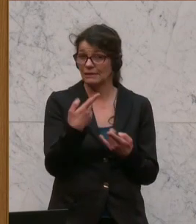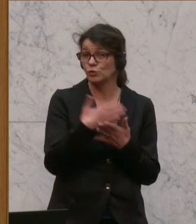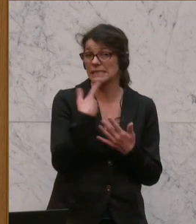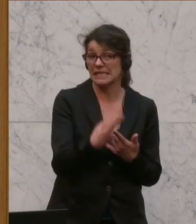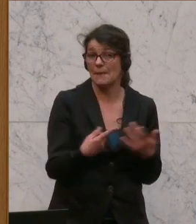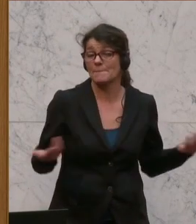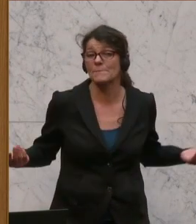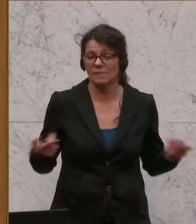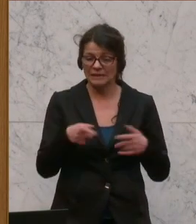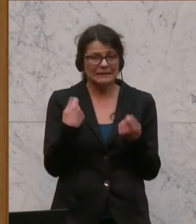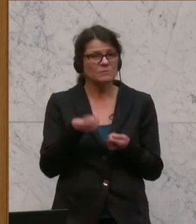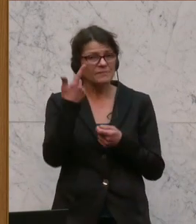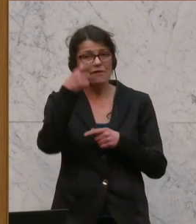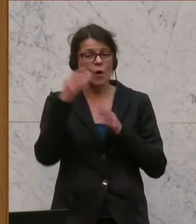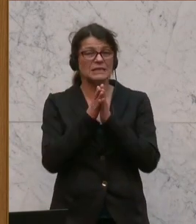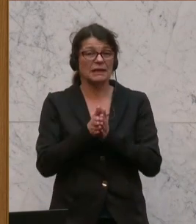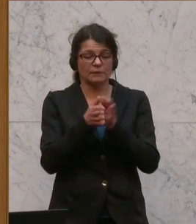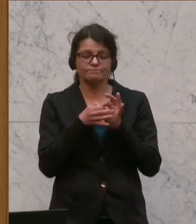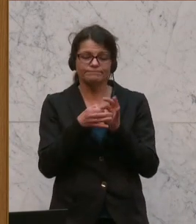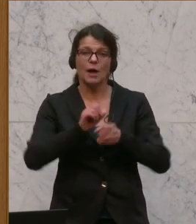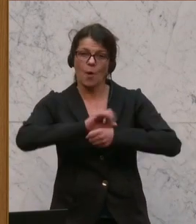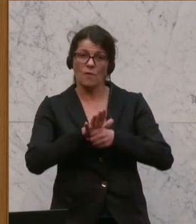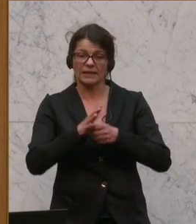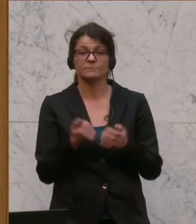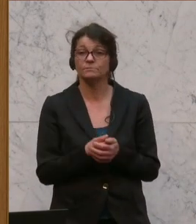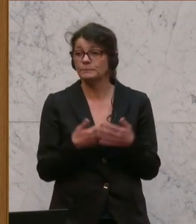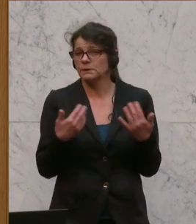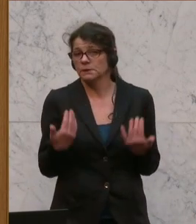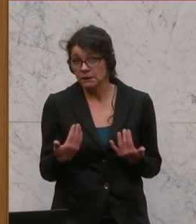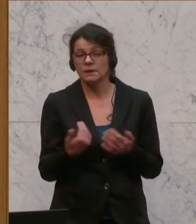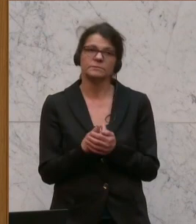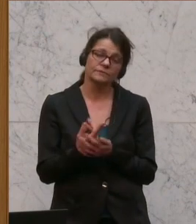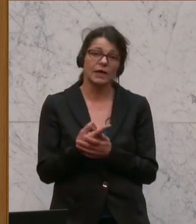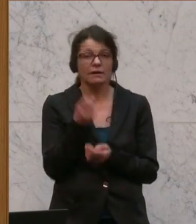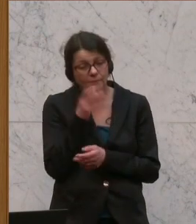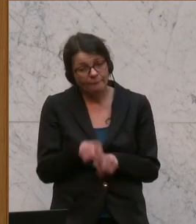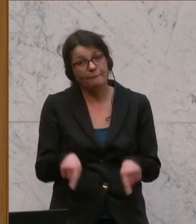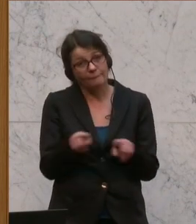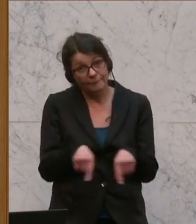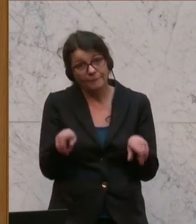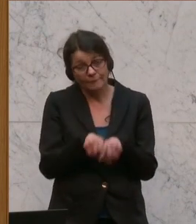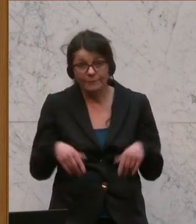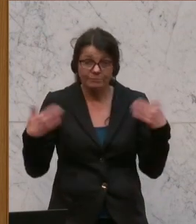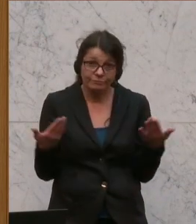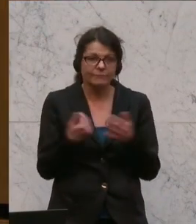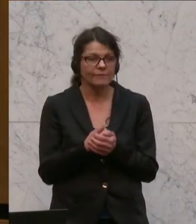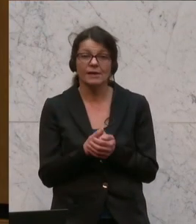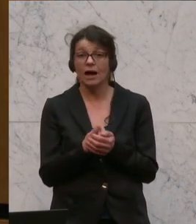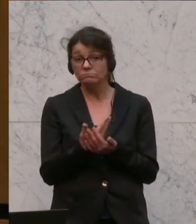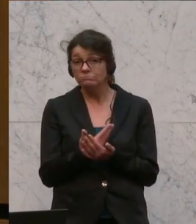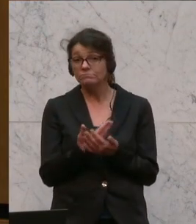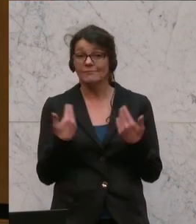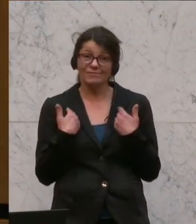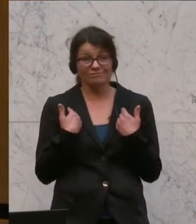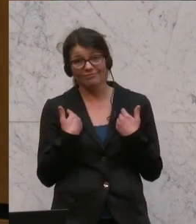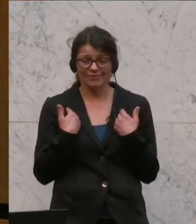hier zwei Volksbegehren zum Thema Covid. Man möchte fast sagen, täglich grüßt das Murmeltier. Auch an das